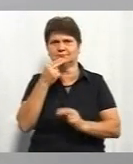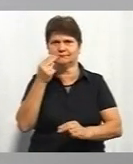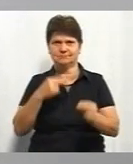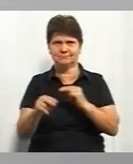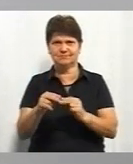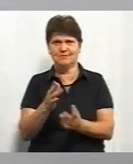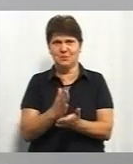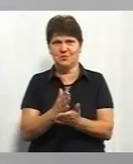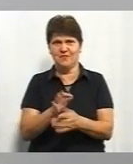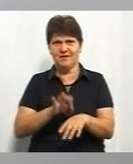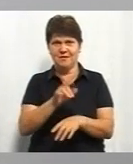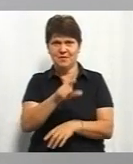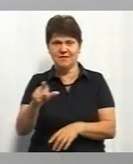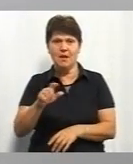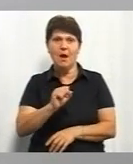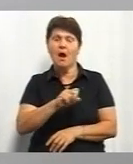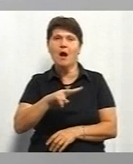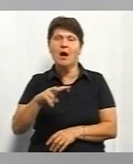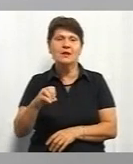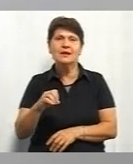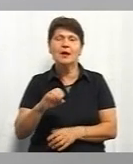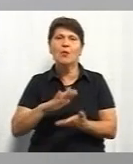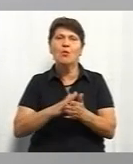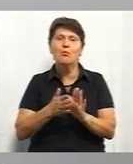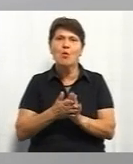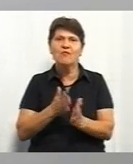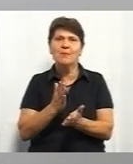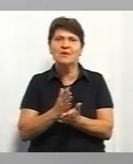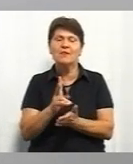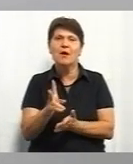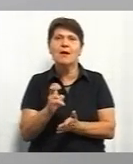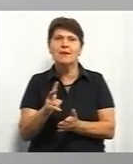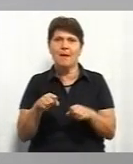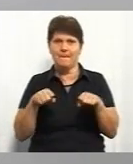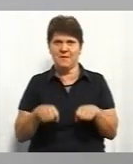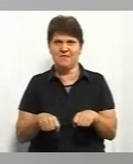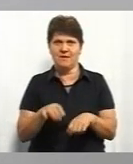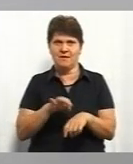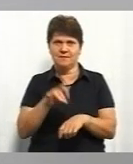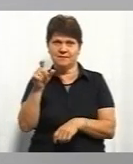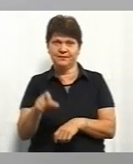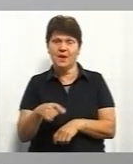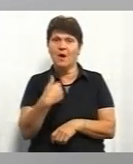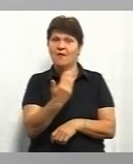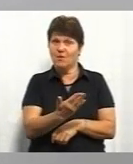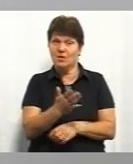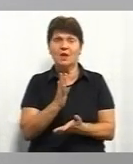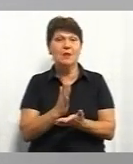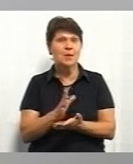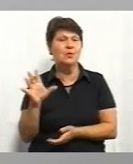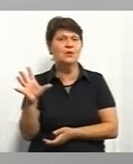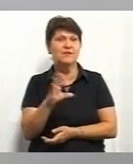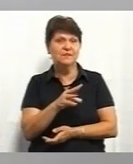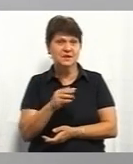пацієнтів. Але і не стільки умови перебування, як права пацієнтів. Вони мають всі,